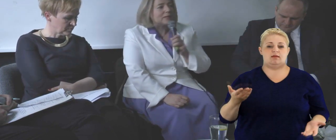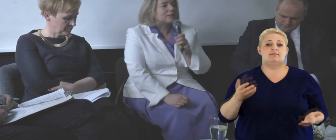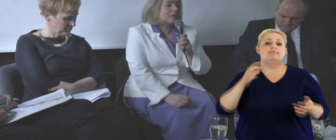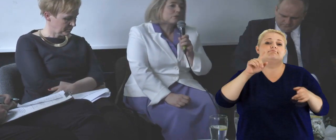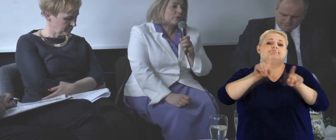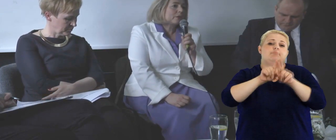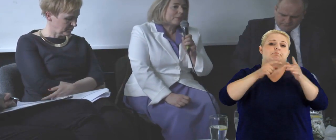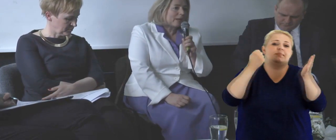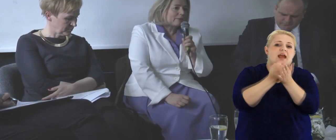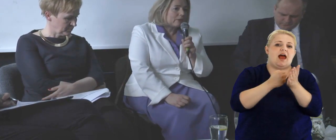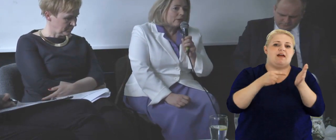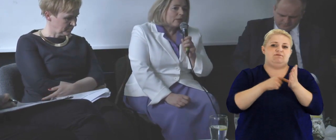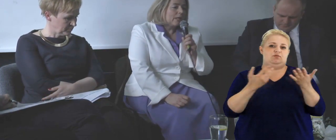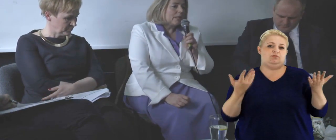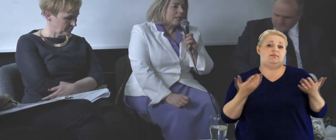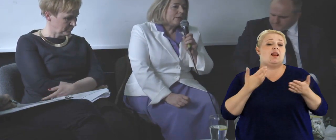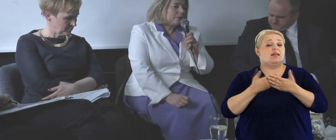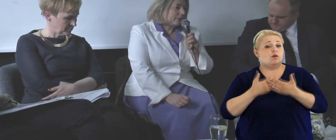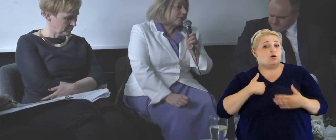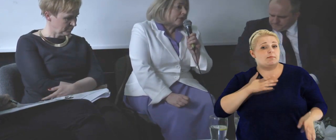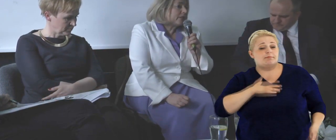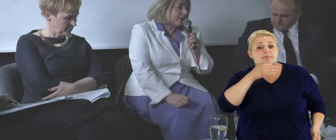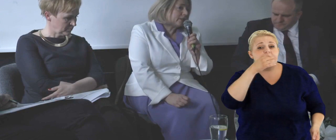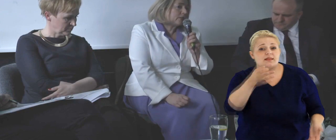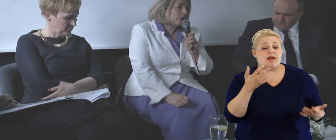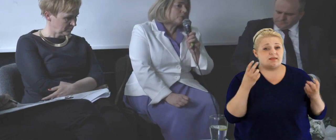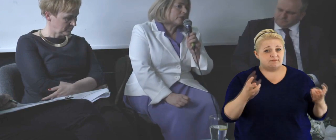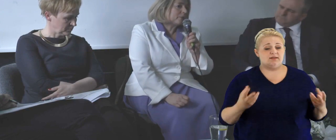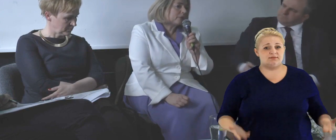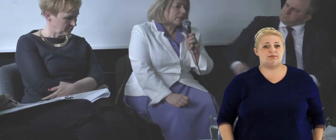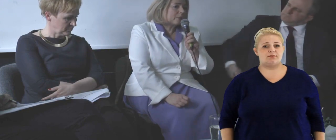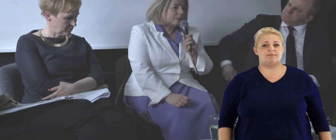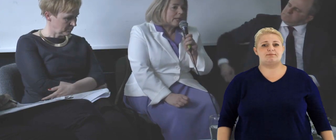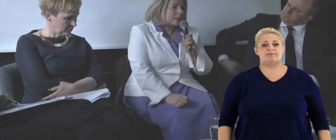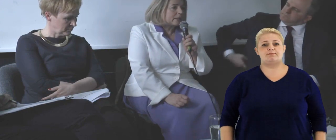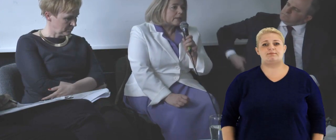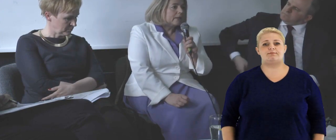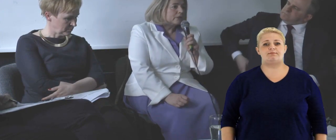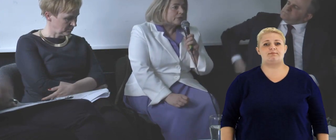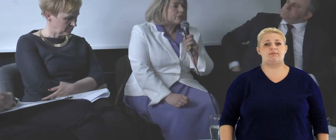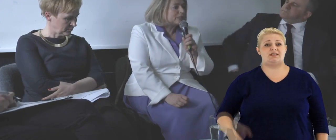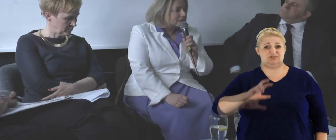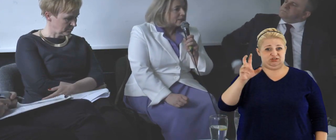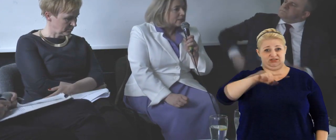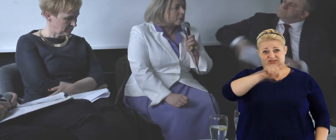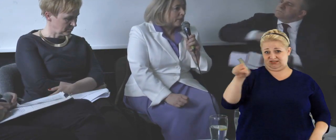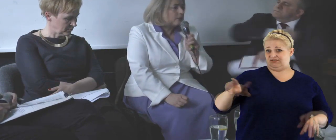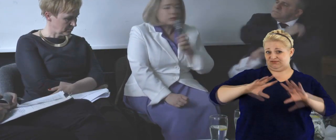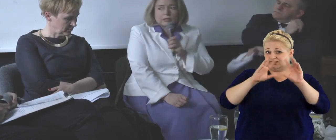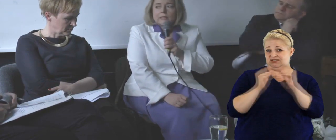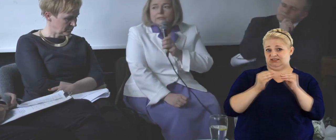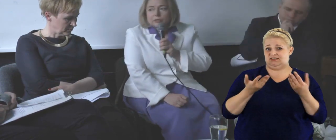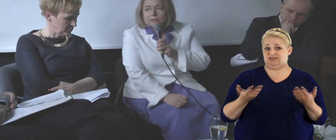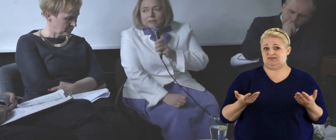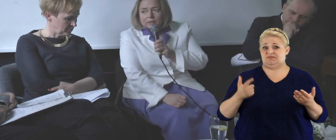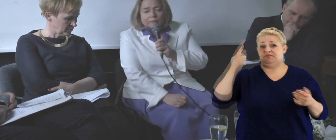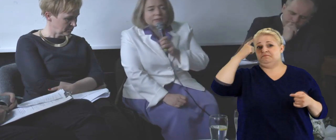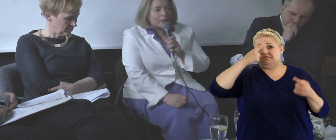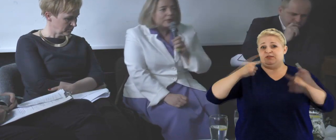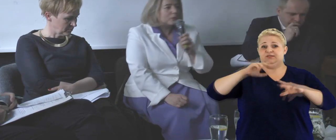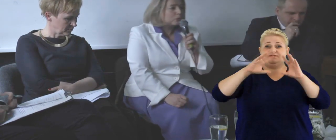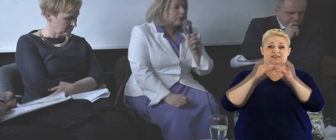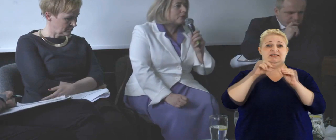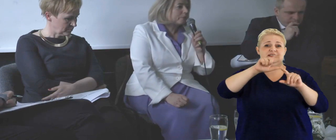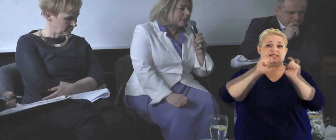Unii, na stanowione prawo. I, i, i, i stoi przed nami takie pytanie. Czy wszyscy, zakładając, że teraz wszyscy